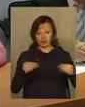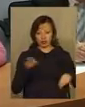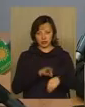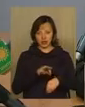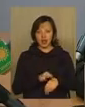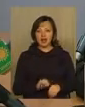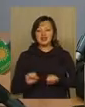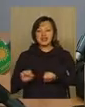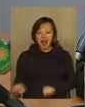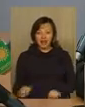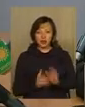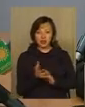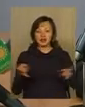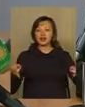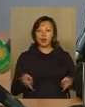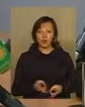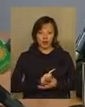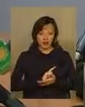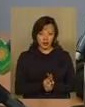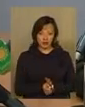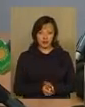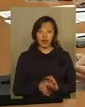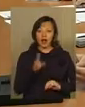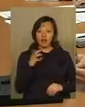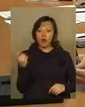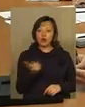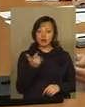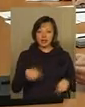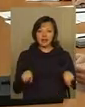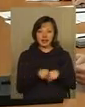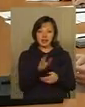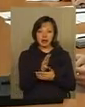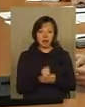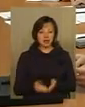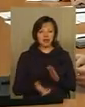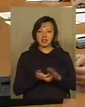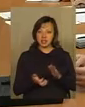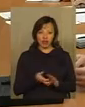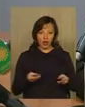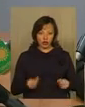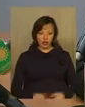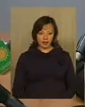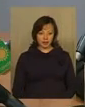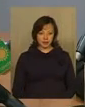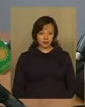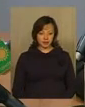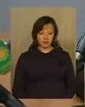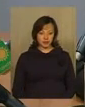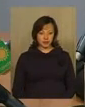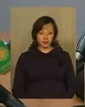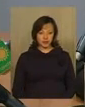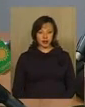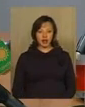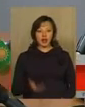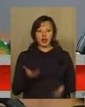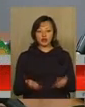Тож якісний захист і піджилення їм вкрай необхідні. Але в господарствах на потрібні запаси, мабуть, не вистачає грошей. Якщо, будемо говорити